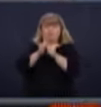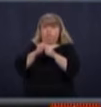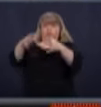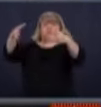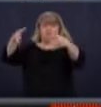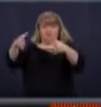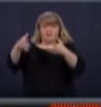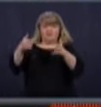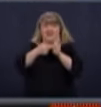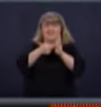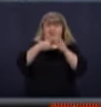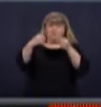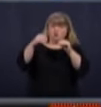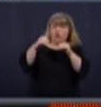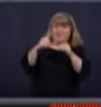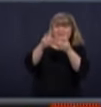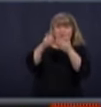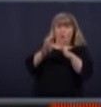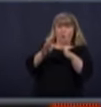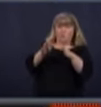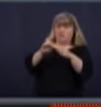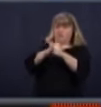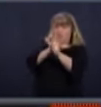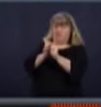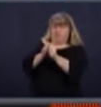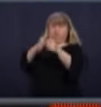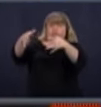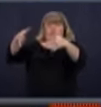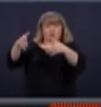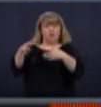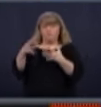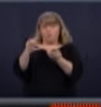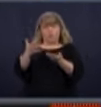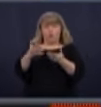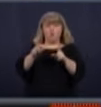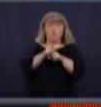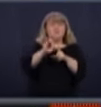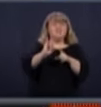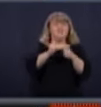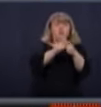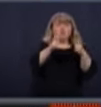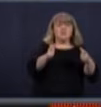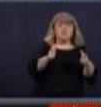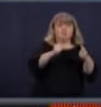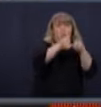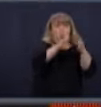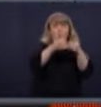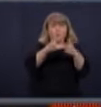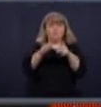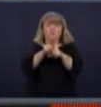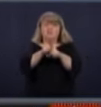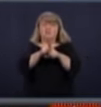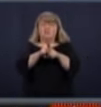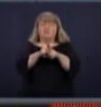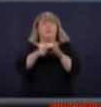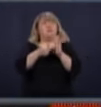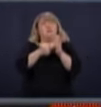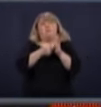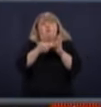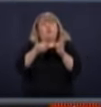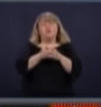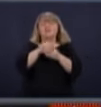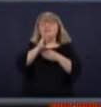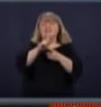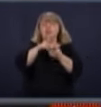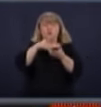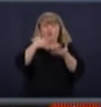commerces qu'on va ouvrir ou quand on va rouvrir encore plus sur le secteur manufacturier, si jamais dans un... Moi, je vais vous donner un exemple. Un atelier